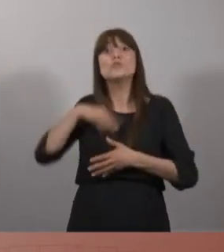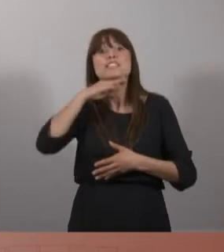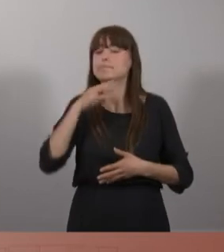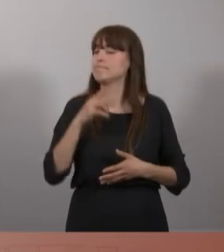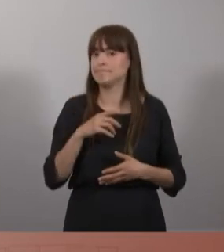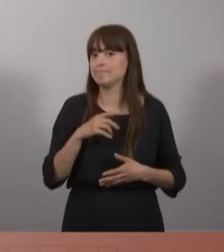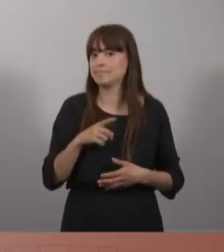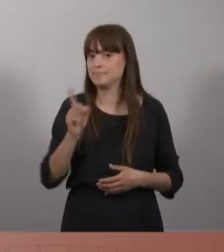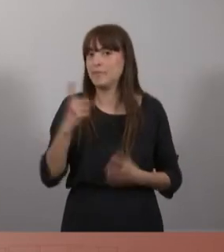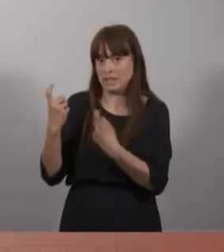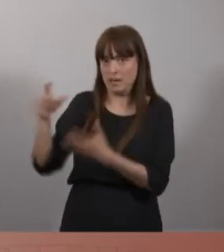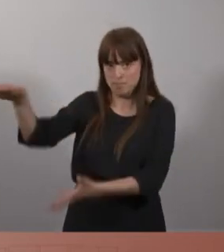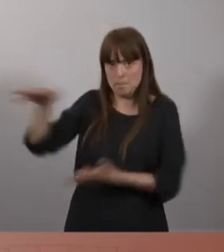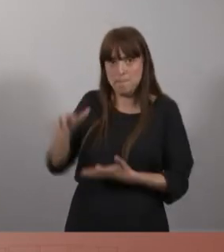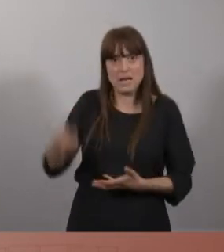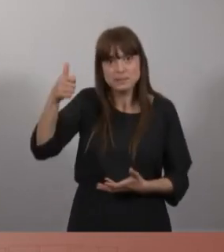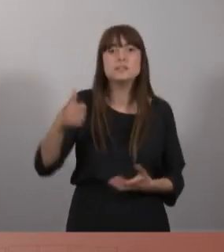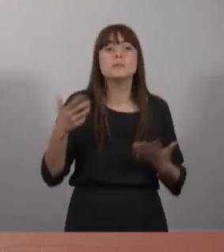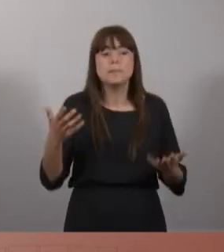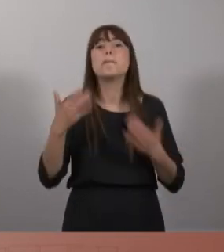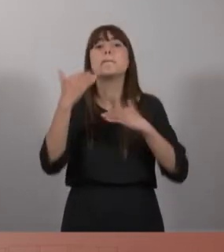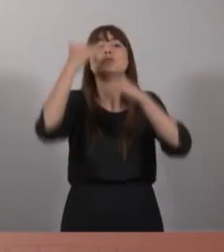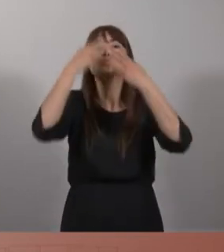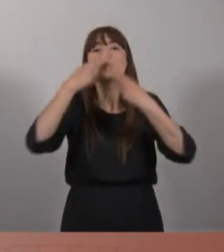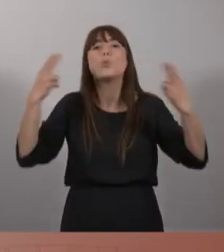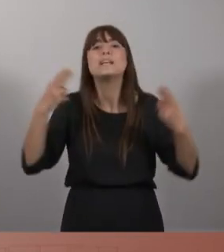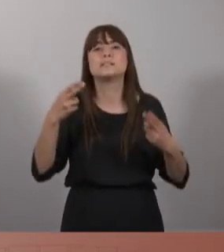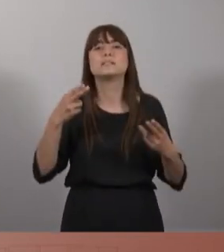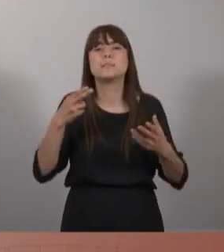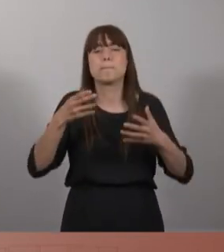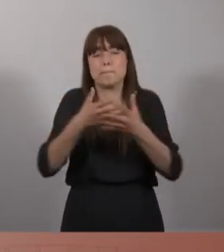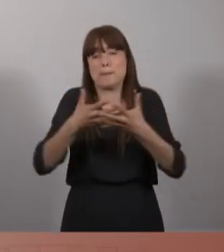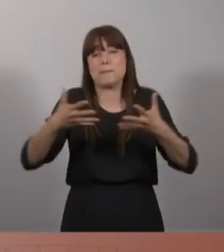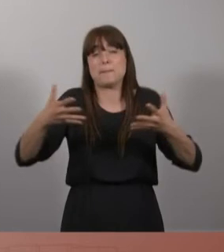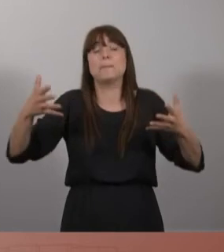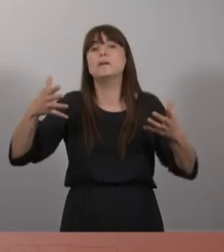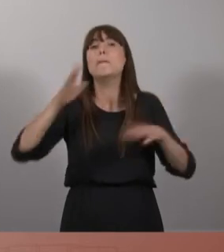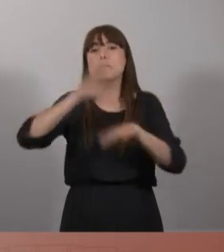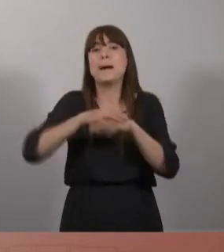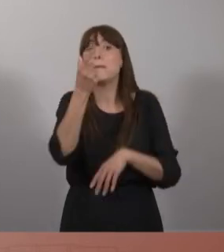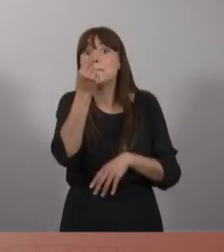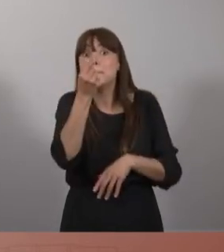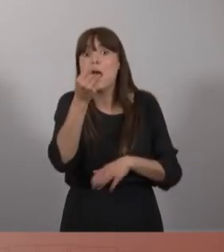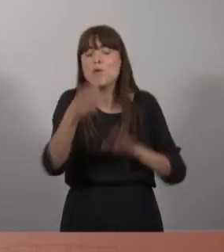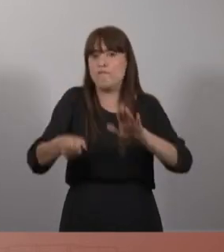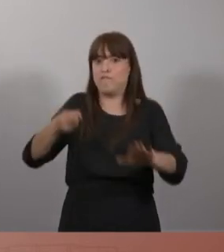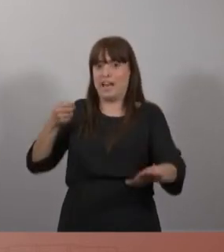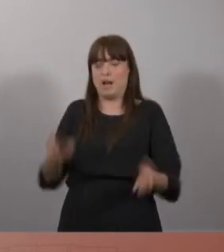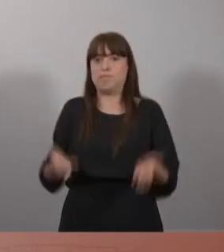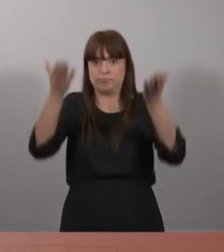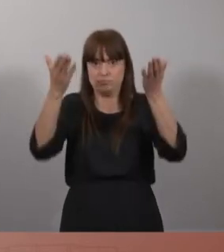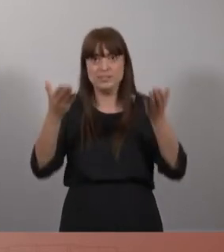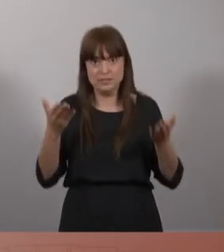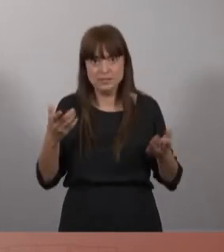parc públic més gran? Perquè nosaltres entenem que aquesta és la manera de frenar l'escalada de preus. Si tenim un parc públic potent, podem fer baixar